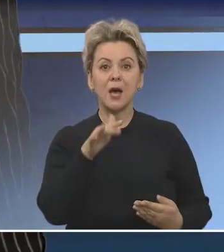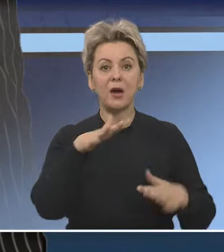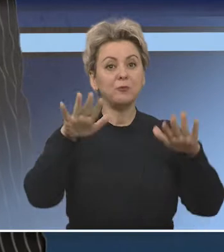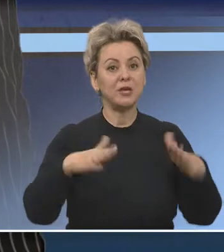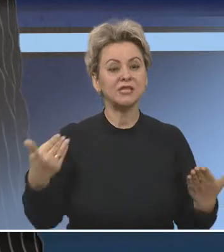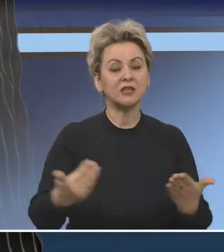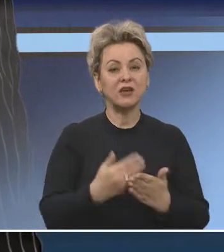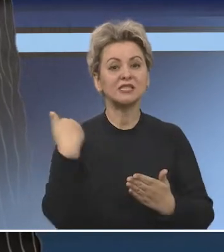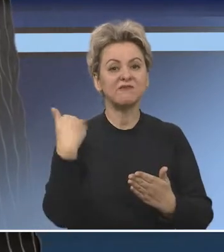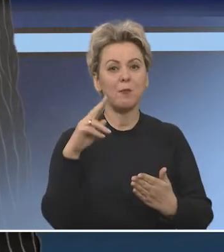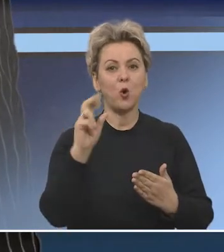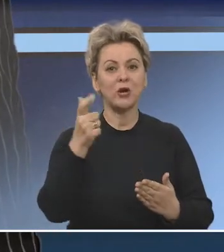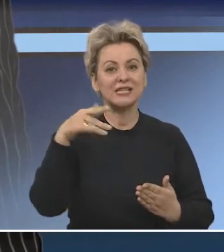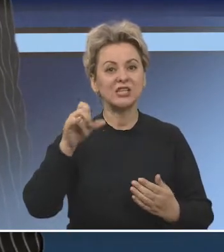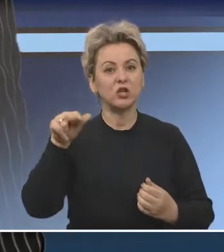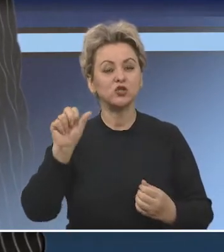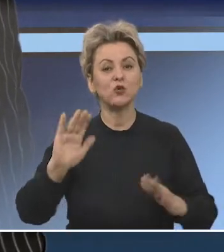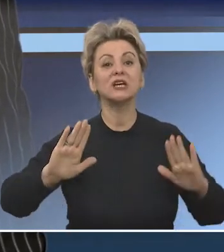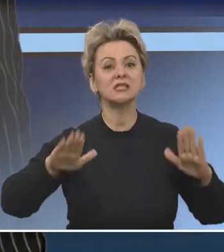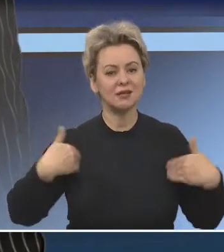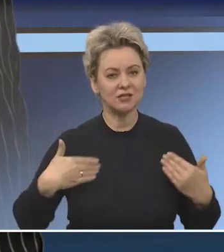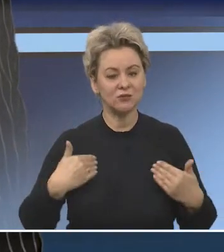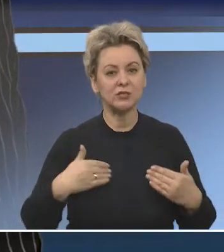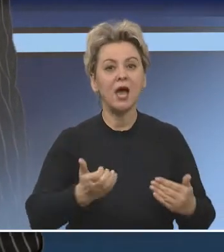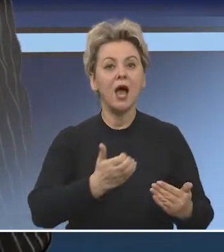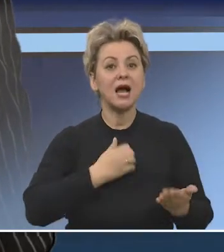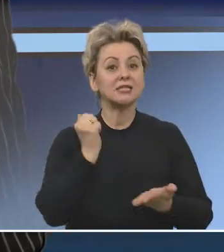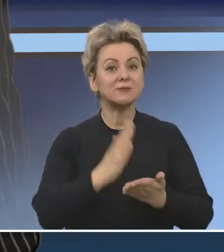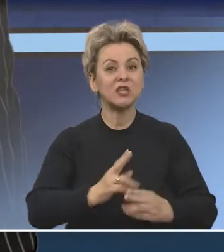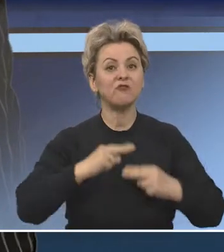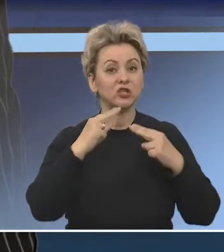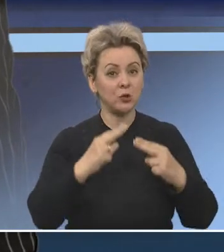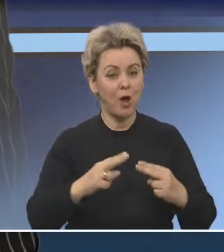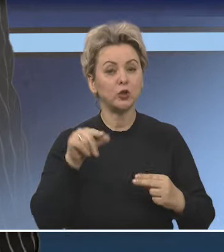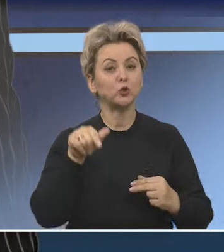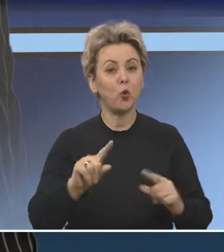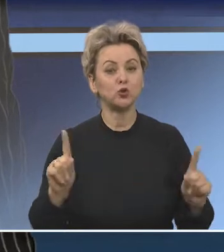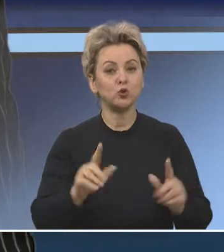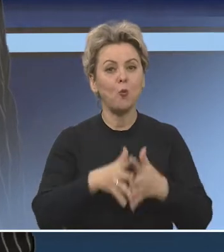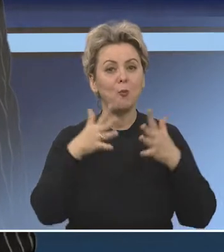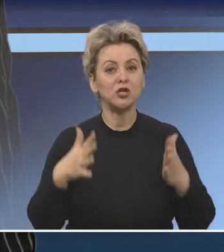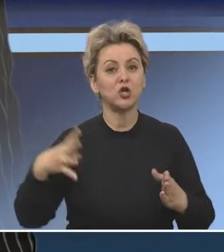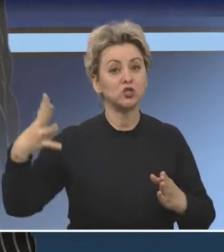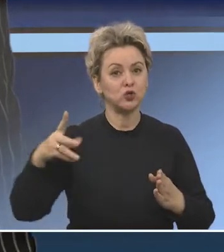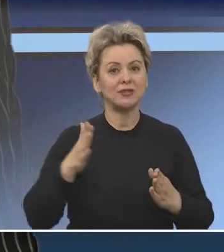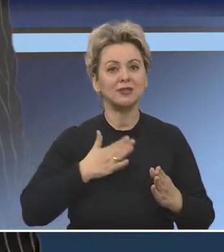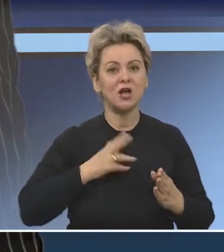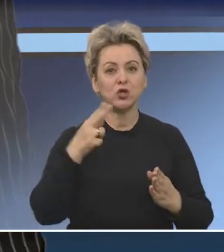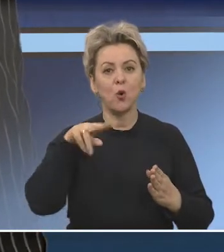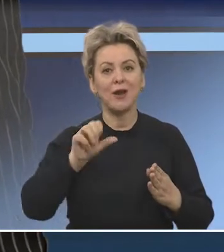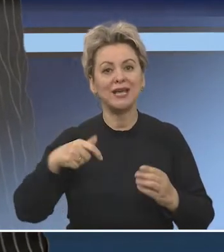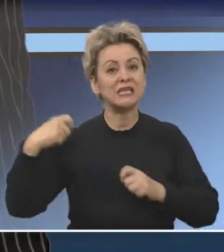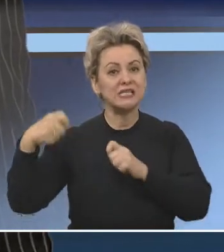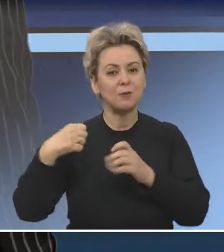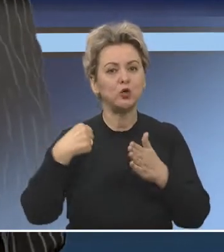Самое время для местных новостей. С вами Каролина Стрельцова. Здравствуйте. Хотим сразу обратить ваше внимание на то, что большинство сюжетов